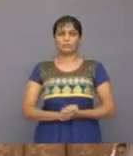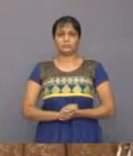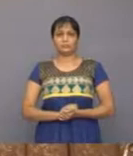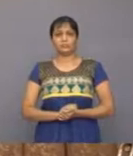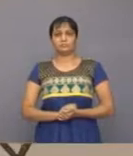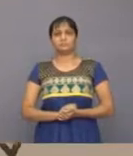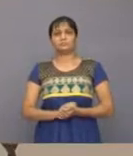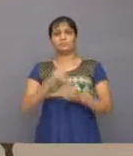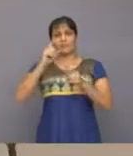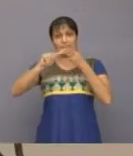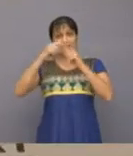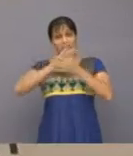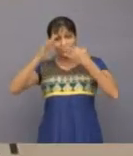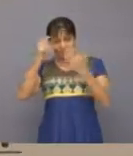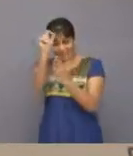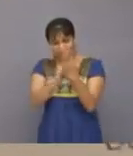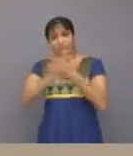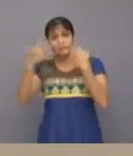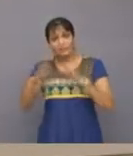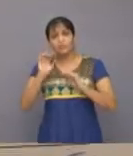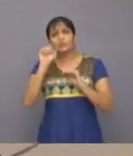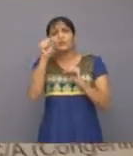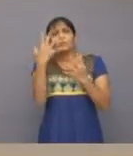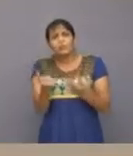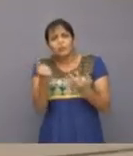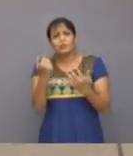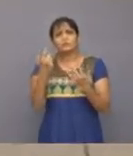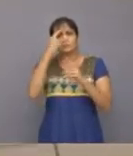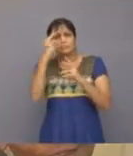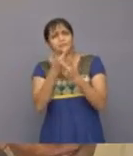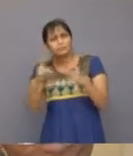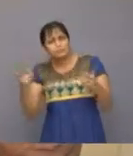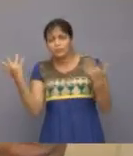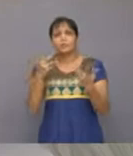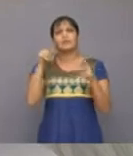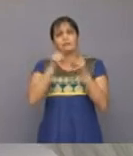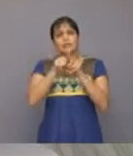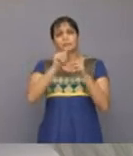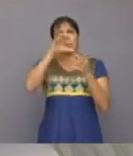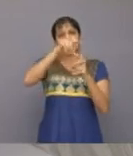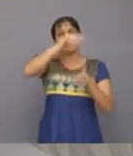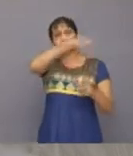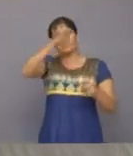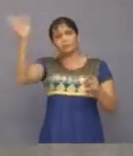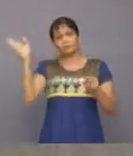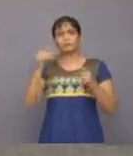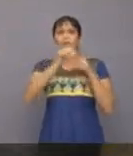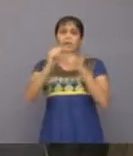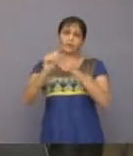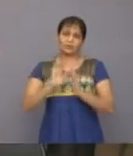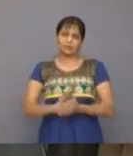केस हिस्ट्री के बाद आपकी जरुरत नुसार आपको अलग-अलग विबाग में जाने के लिए सला दी जाएगी